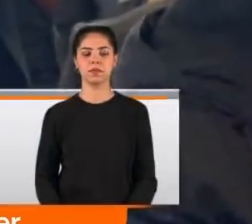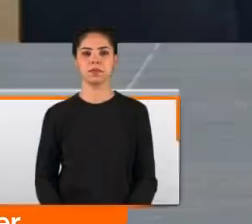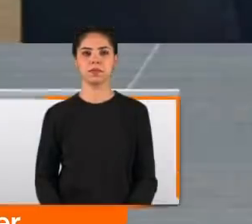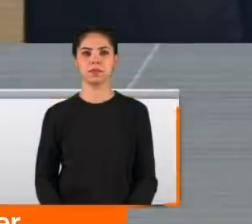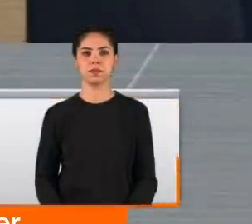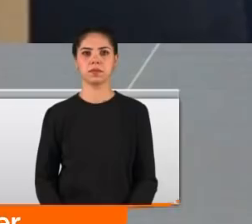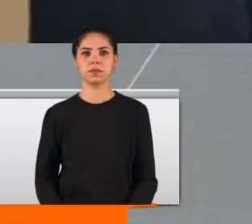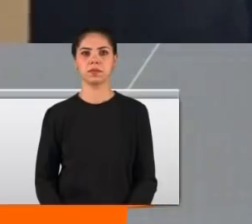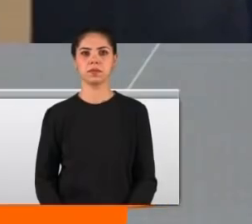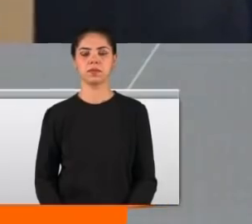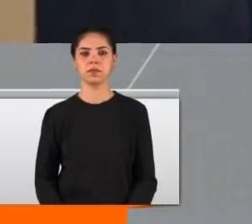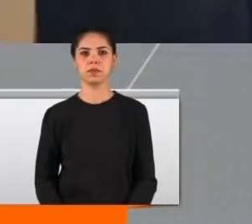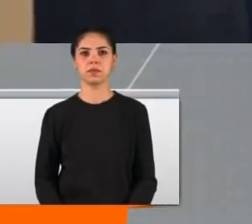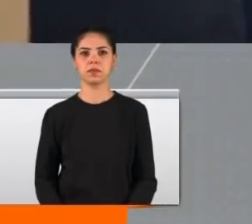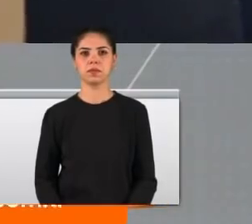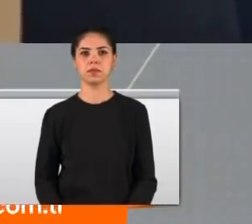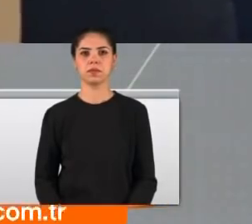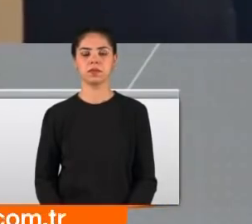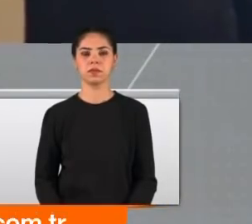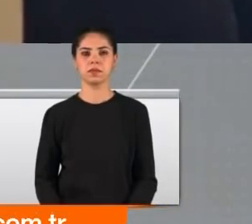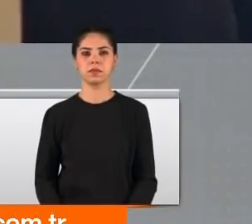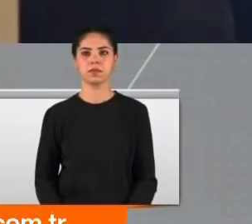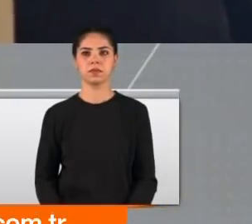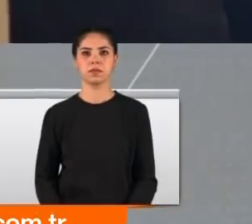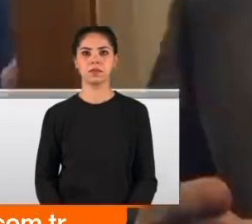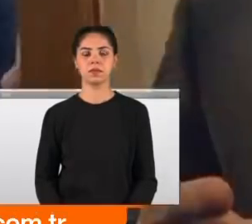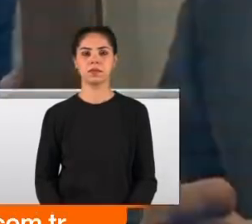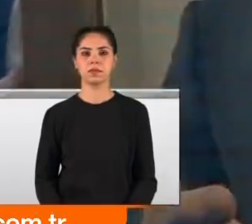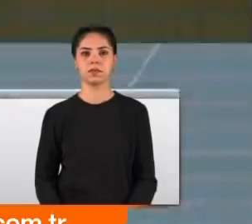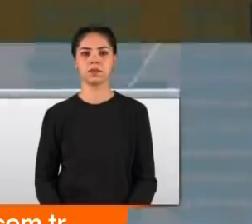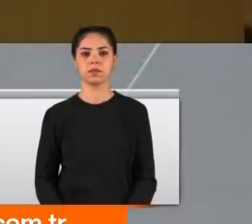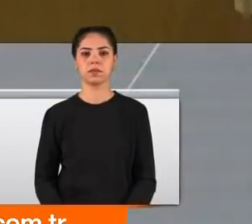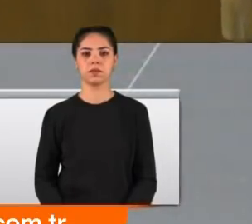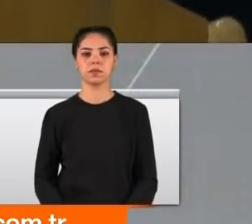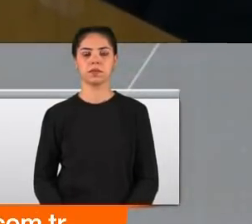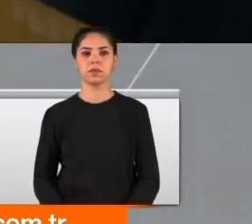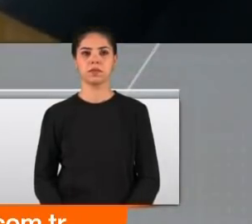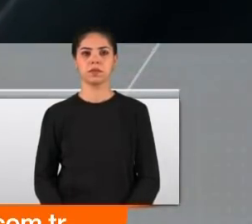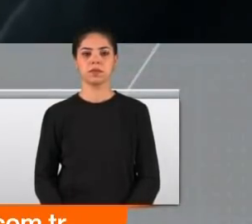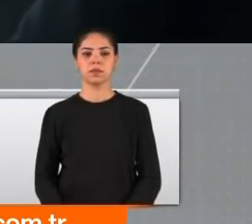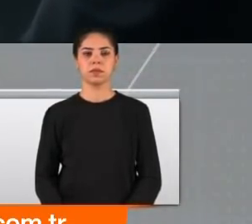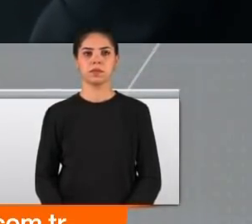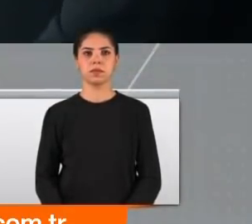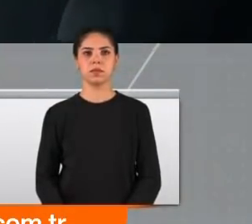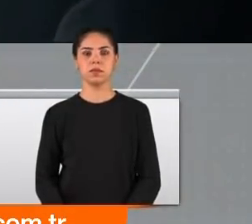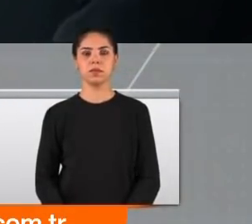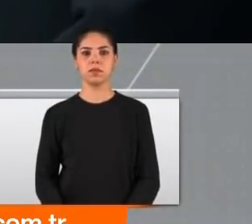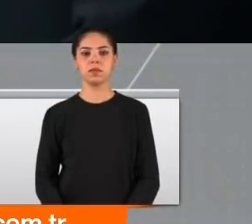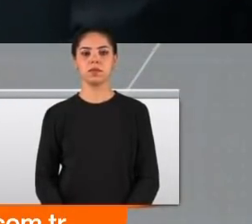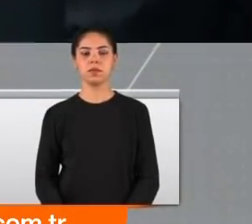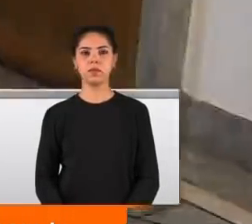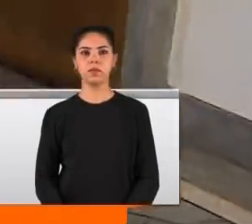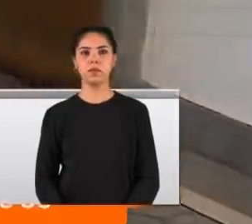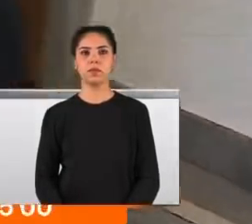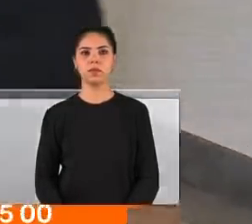gidişine biz de müsaade etmemek konusundaki bir değerlendirmemiz vardı. Kılıçdaroğlu bizim aklımıza da alır geçmesin. Milletin aklıyla da